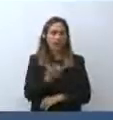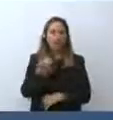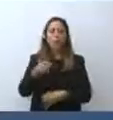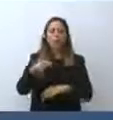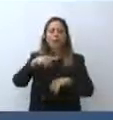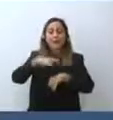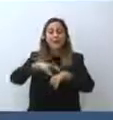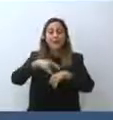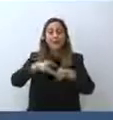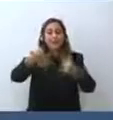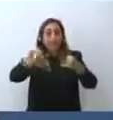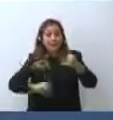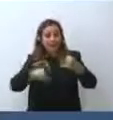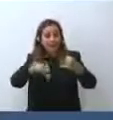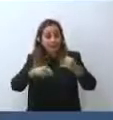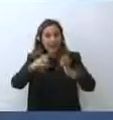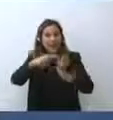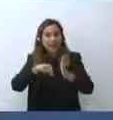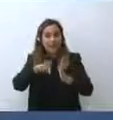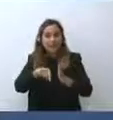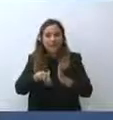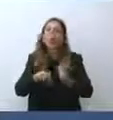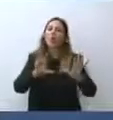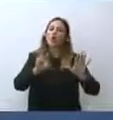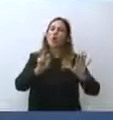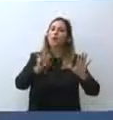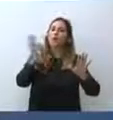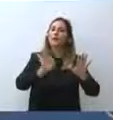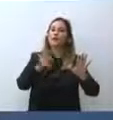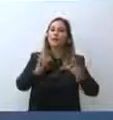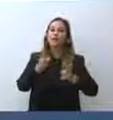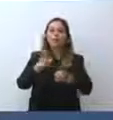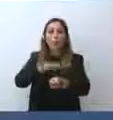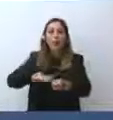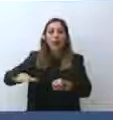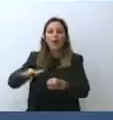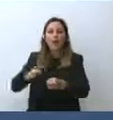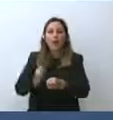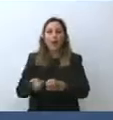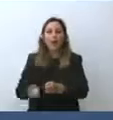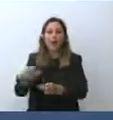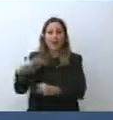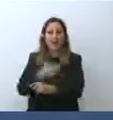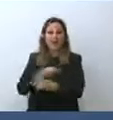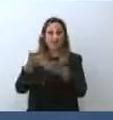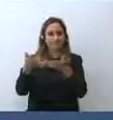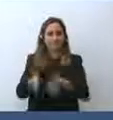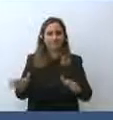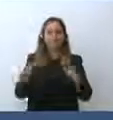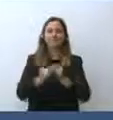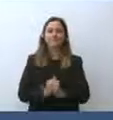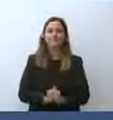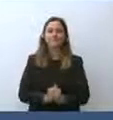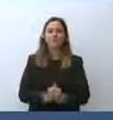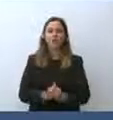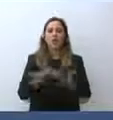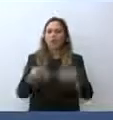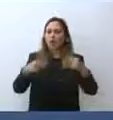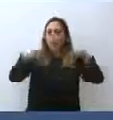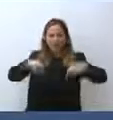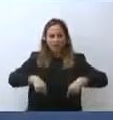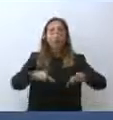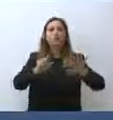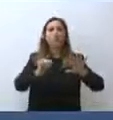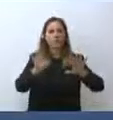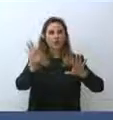settembre saranno vaccinati 80% della popolazione e già oggi siamo al 70